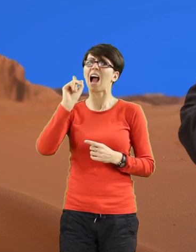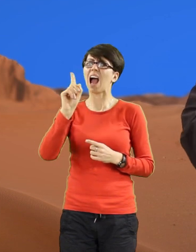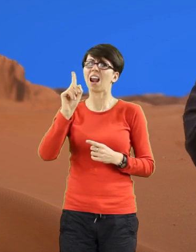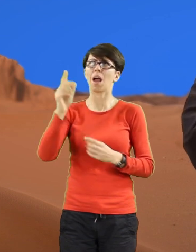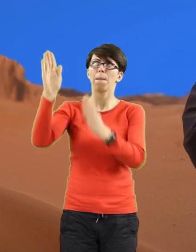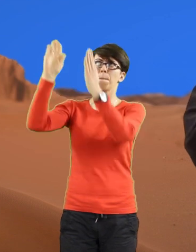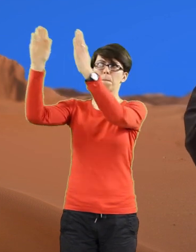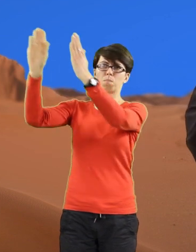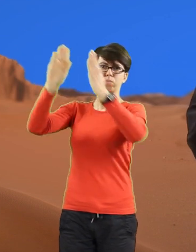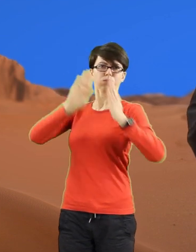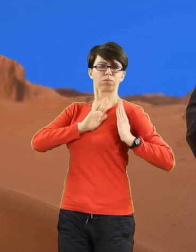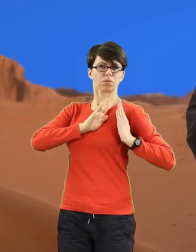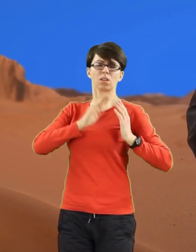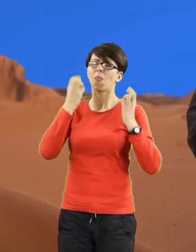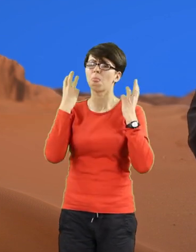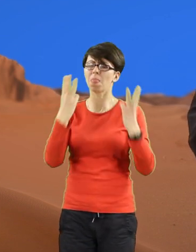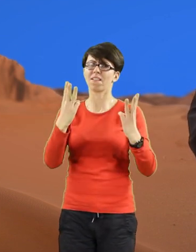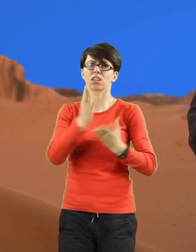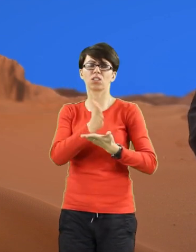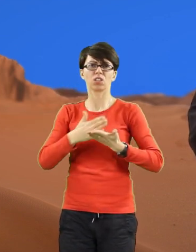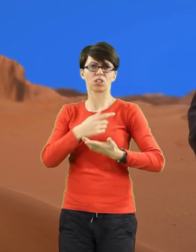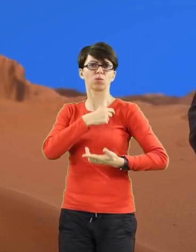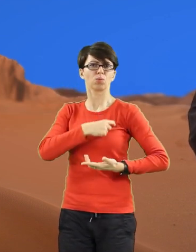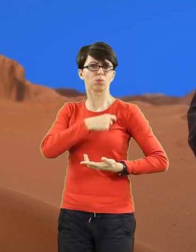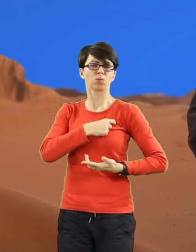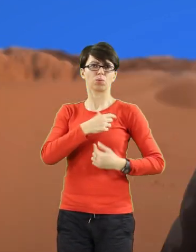wprost do istoty naszej osoby.